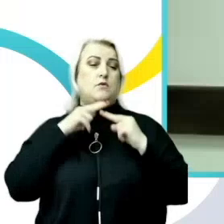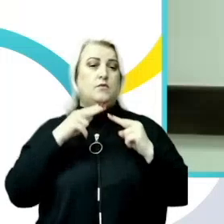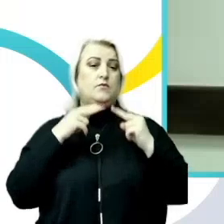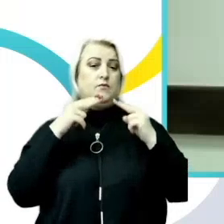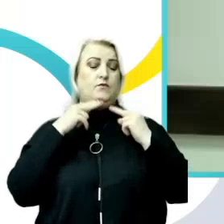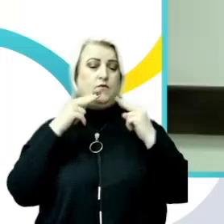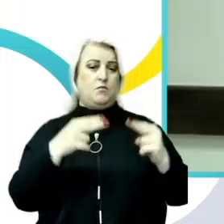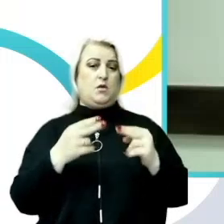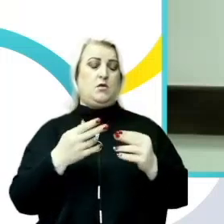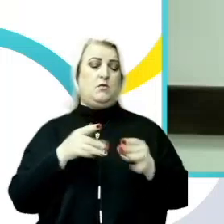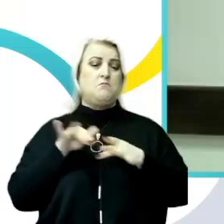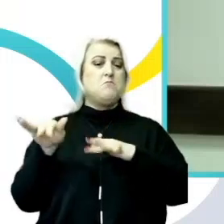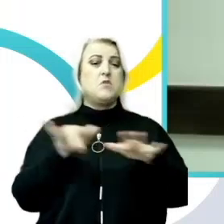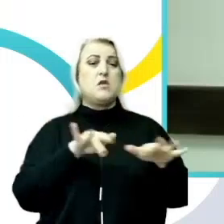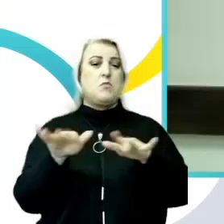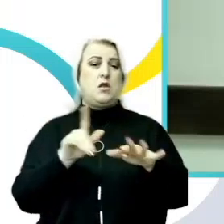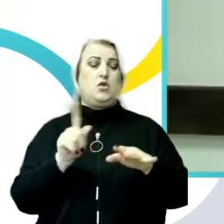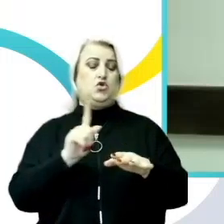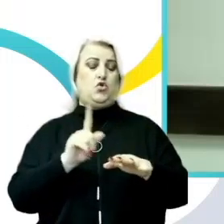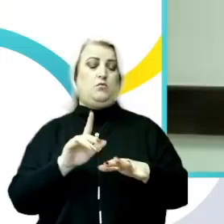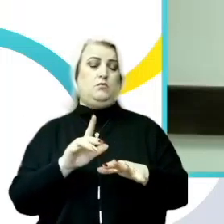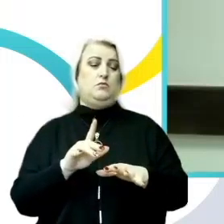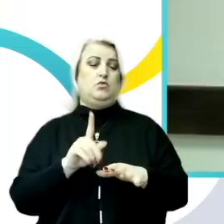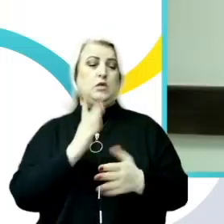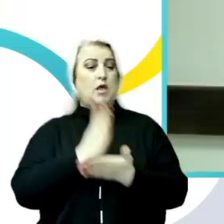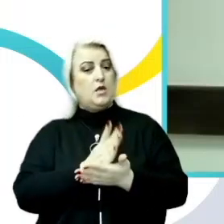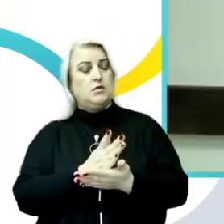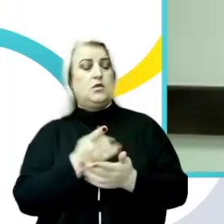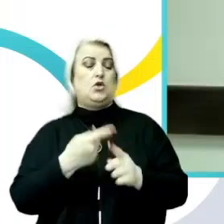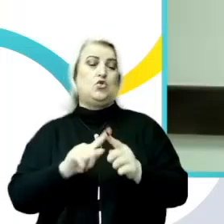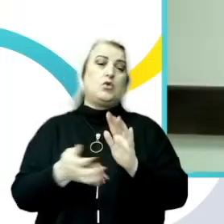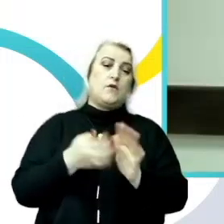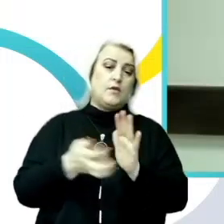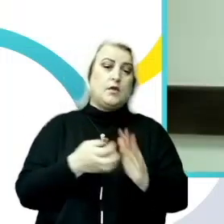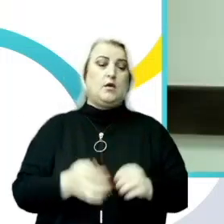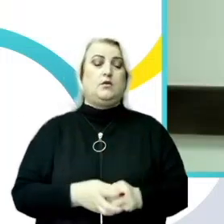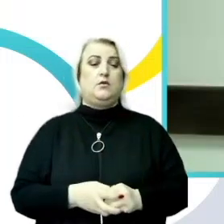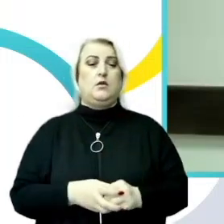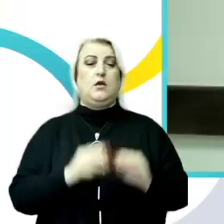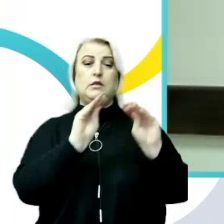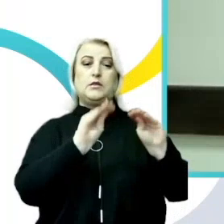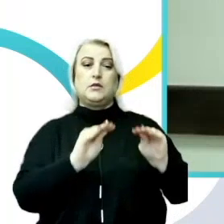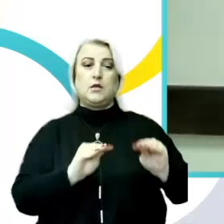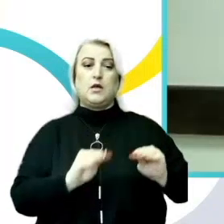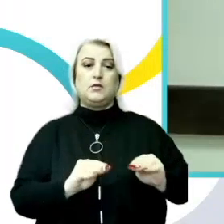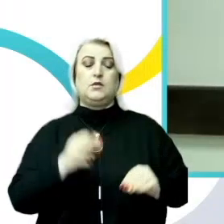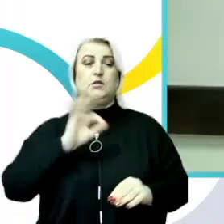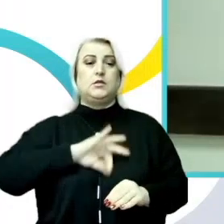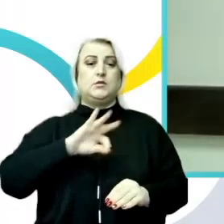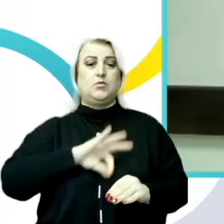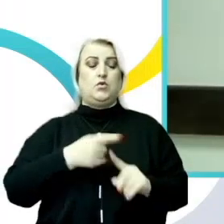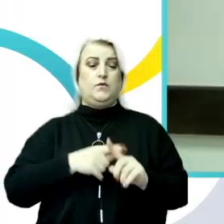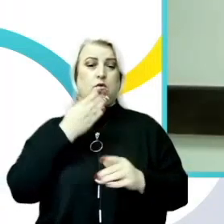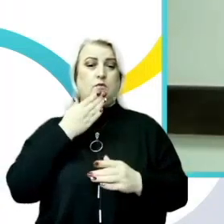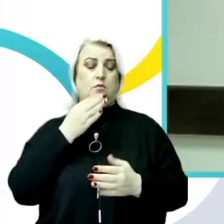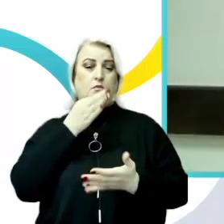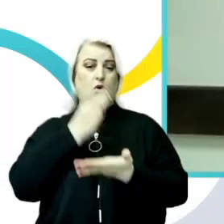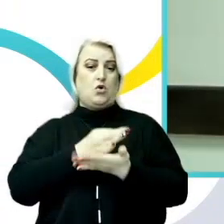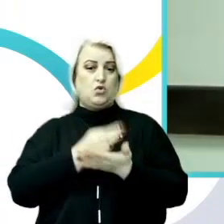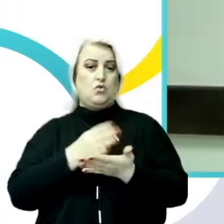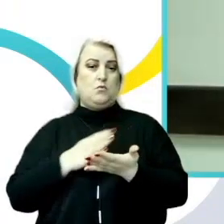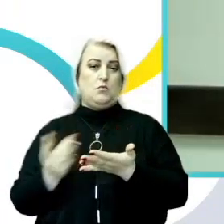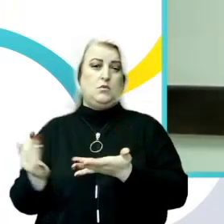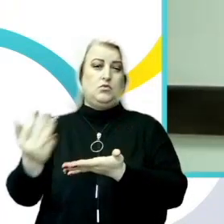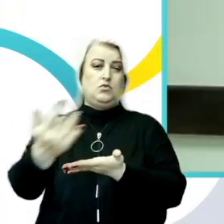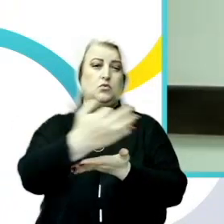măsurilor de protecție existente. Datele utilizate în elaborarea acestui raport au fost colectate în baza